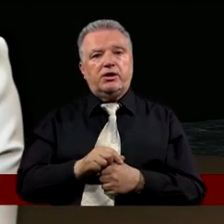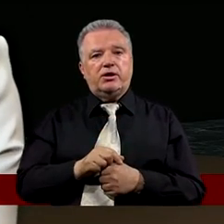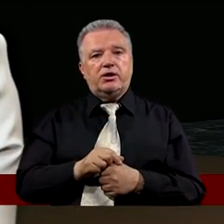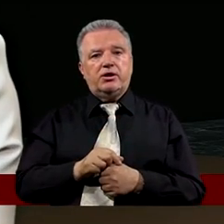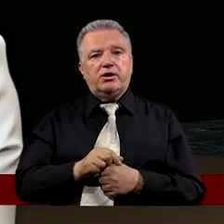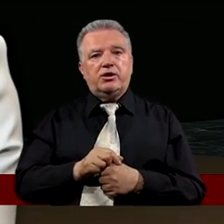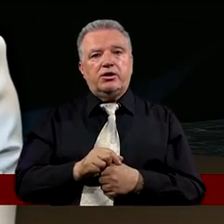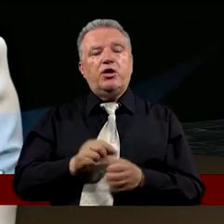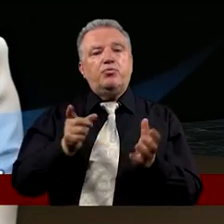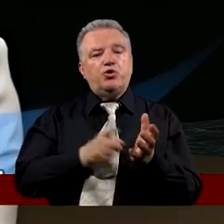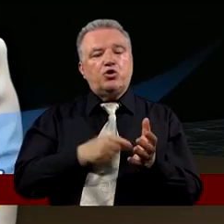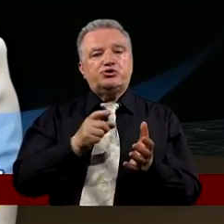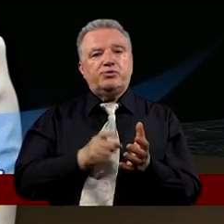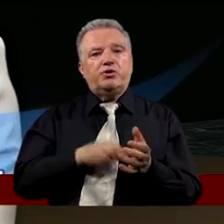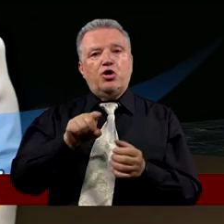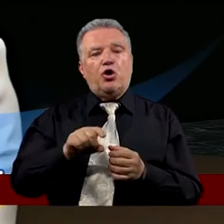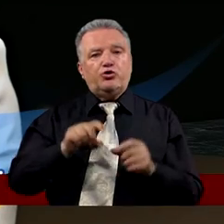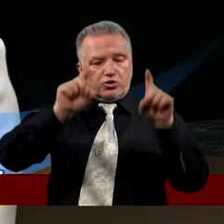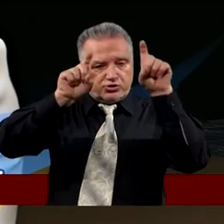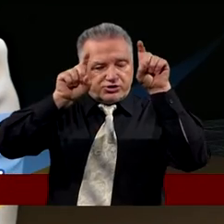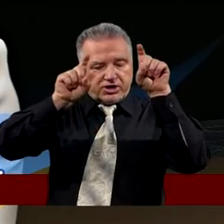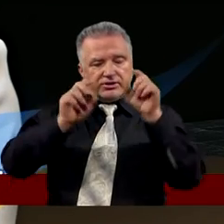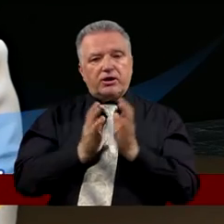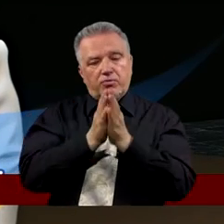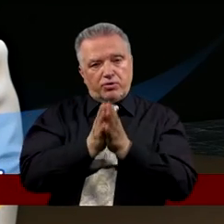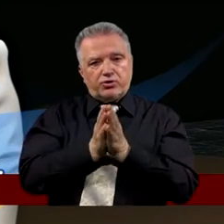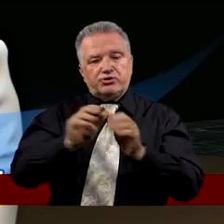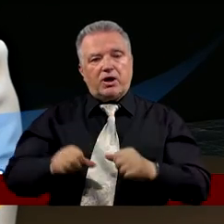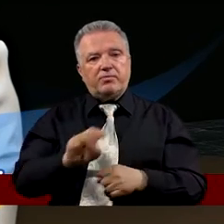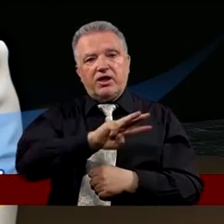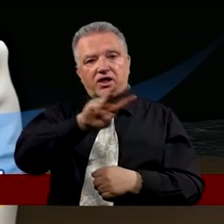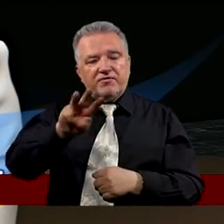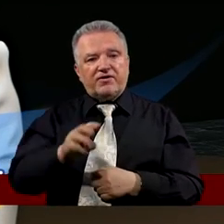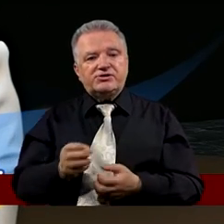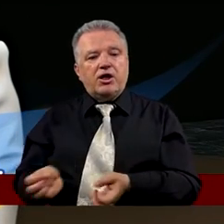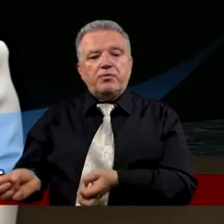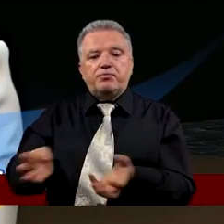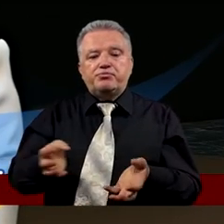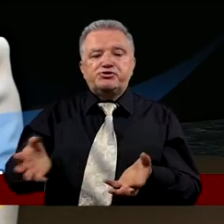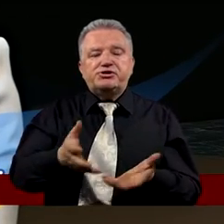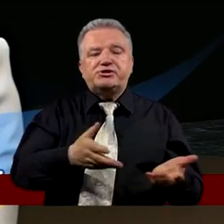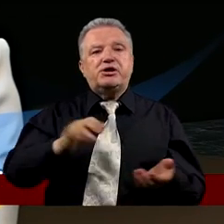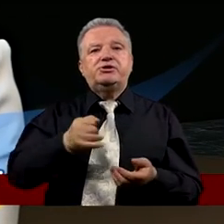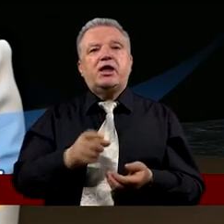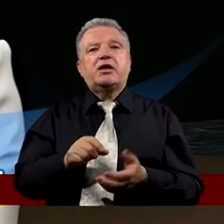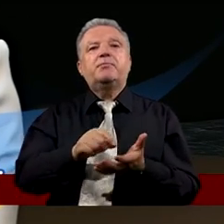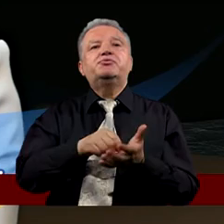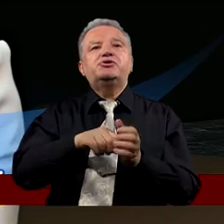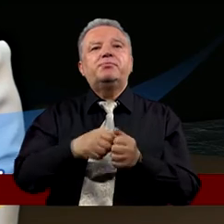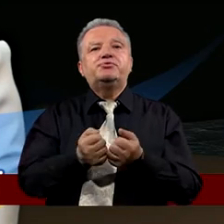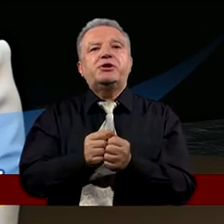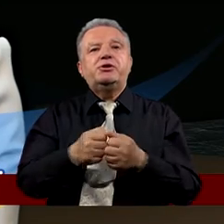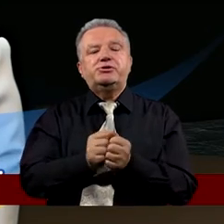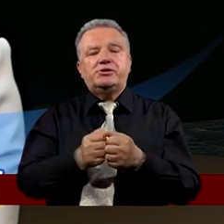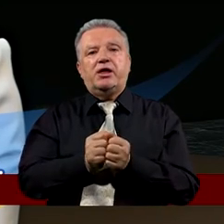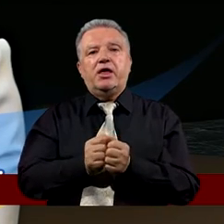Szymonie, Szymonie Oto szatan wyprosił sobie Żeby was przesiać jak pszenicę Ja zaś prosiłem za